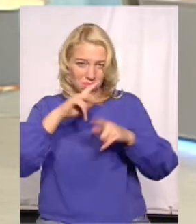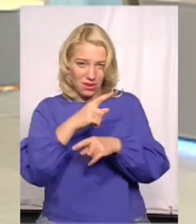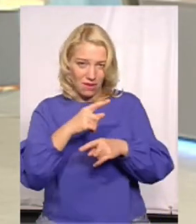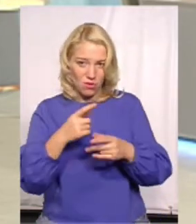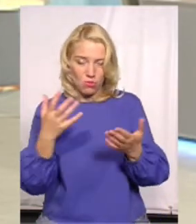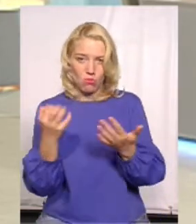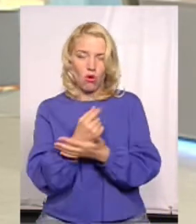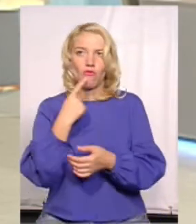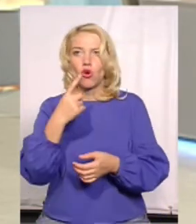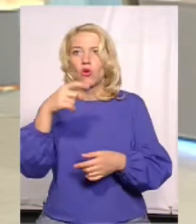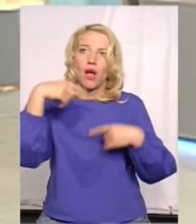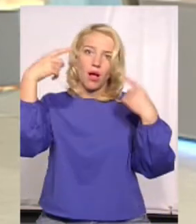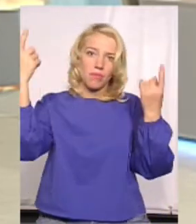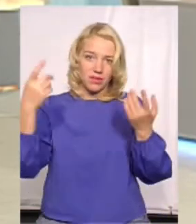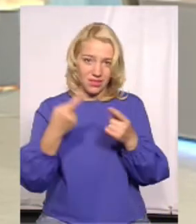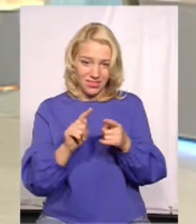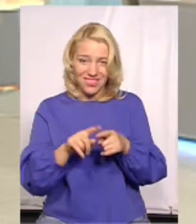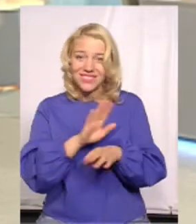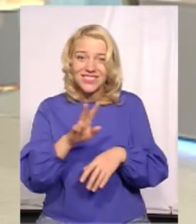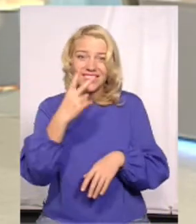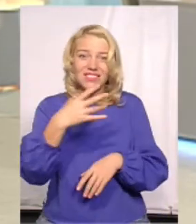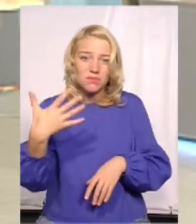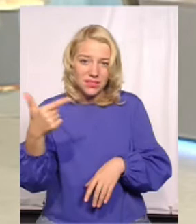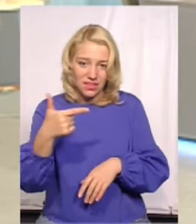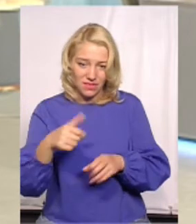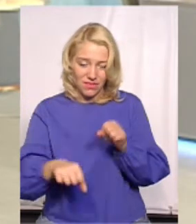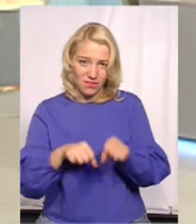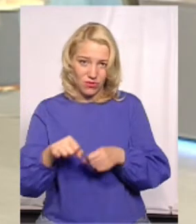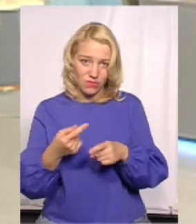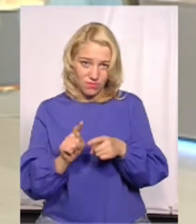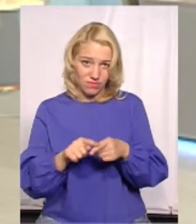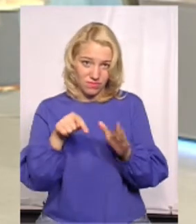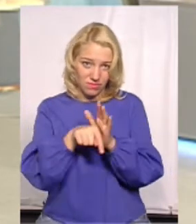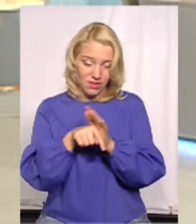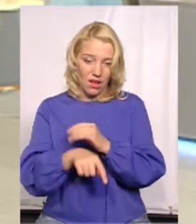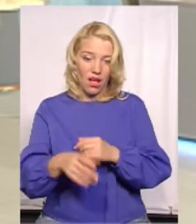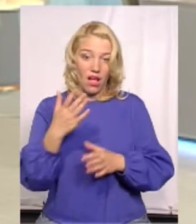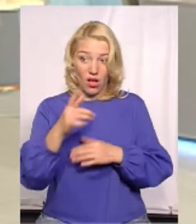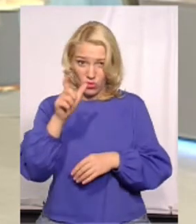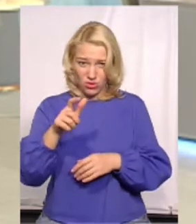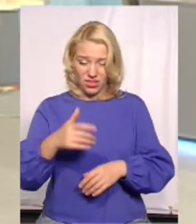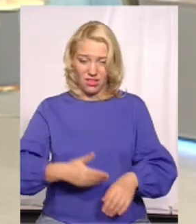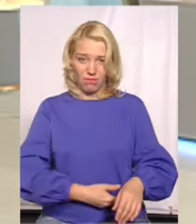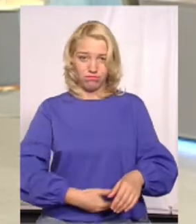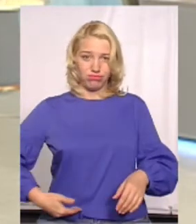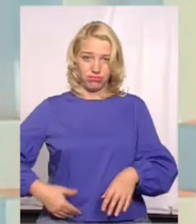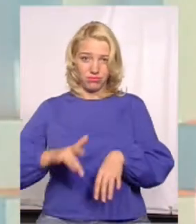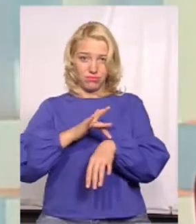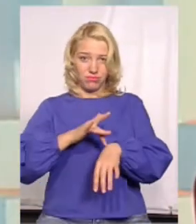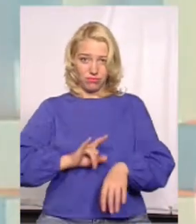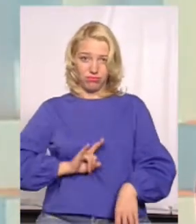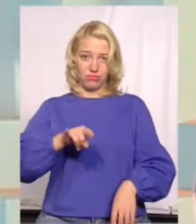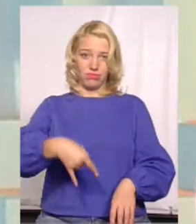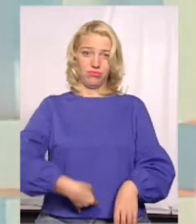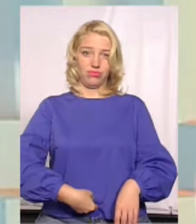Так, так, так. і така культурна людина, яка з голим торсом і в шортах з випіченим пузом при своїх